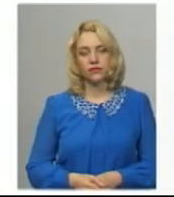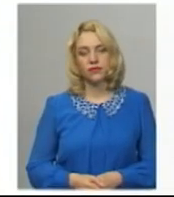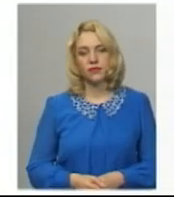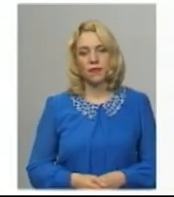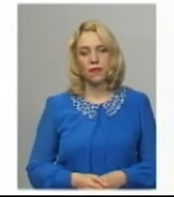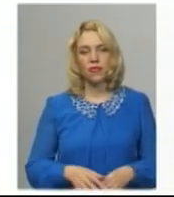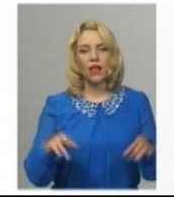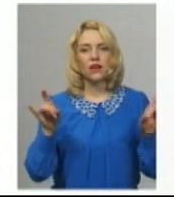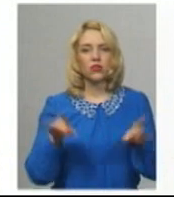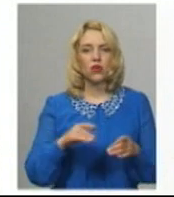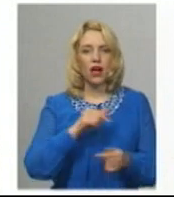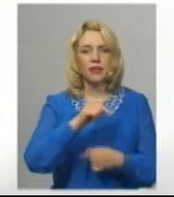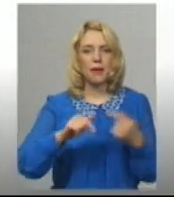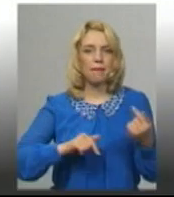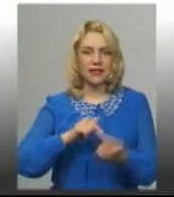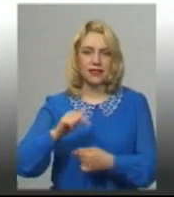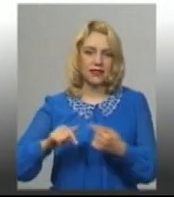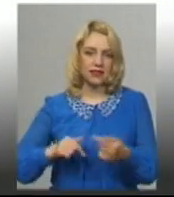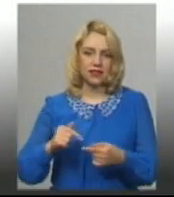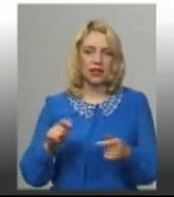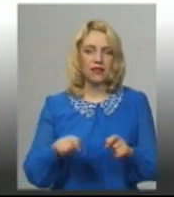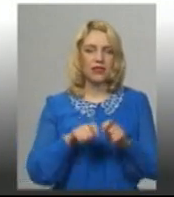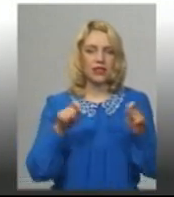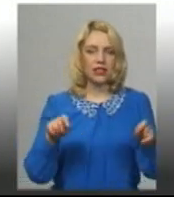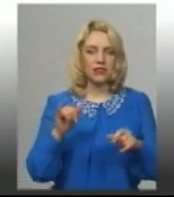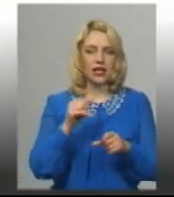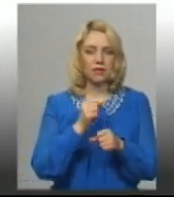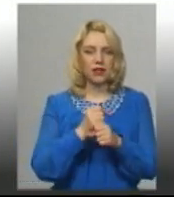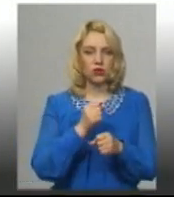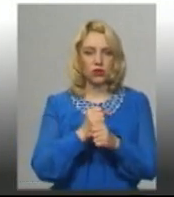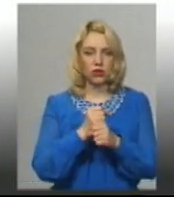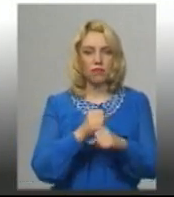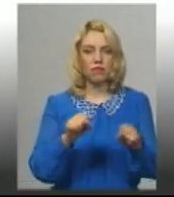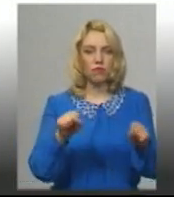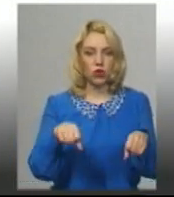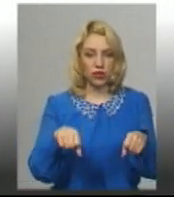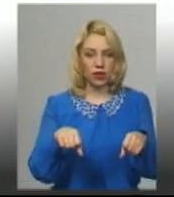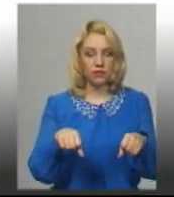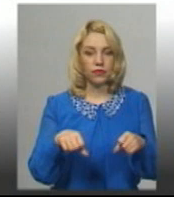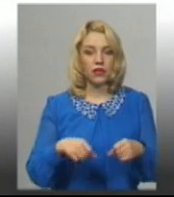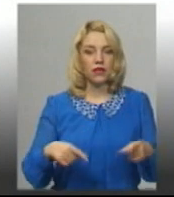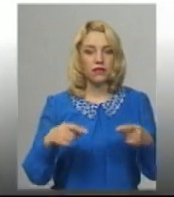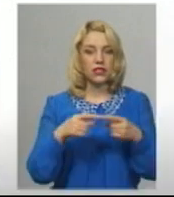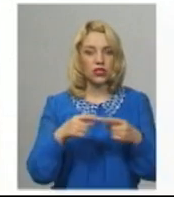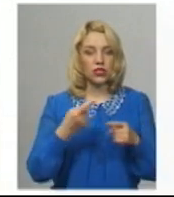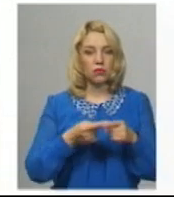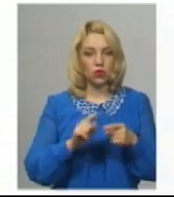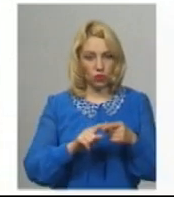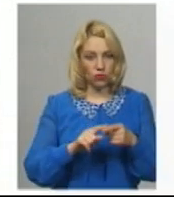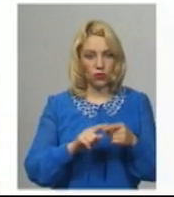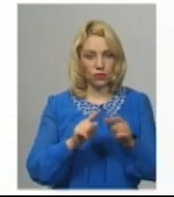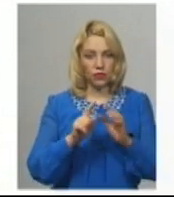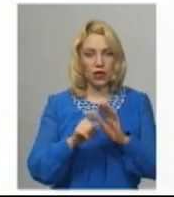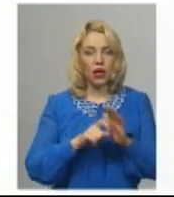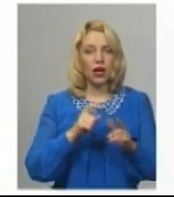Ресторанний бізнес відкрився і працює. Це можна визначити, що на